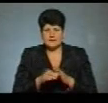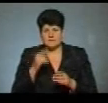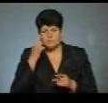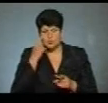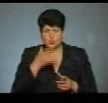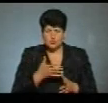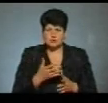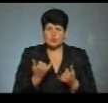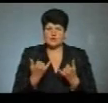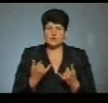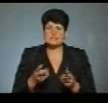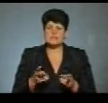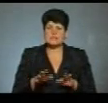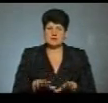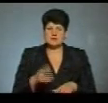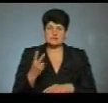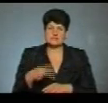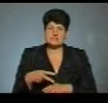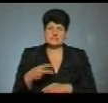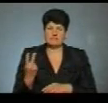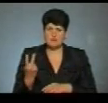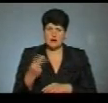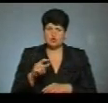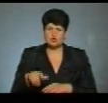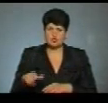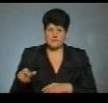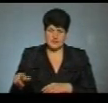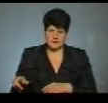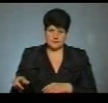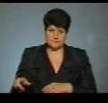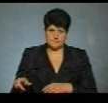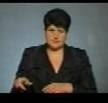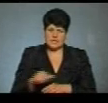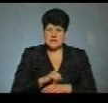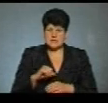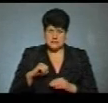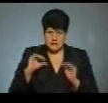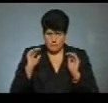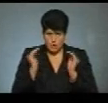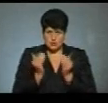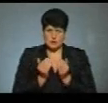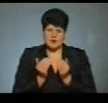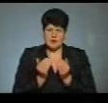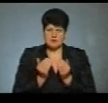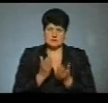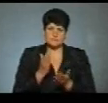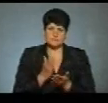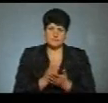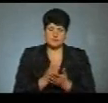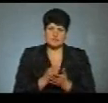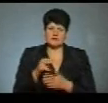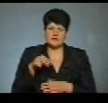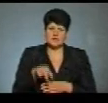сьогодні залишаються 22 чоловіки. На самоізоляції перебуває